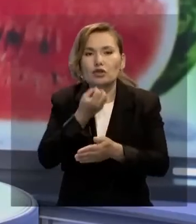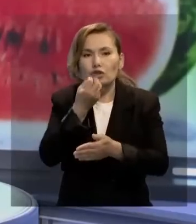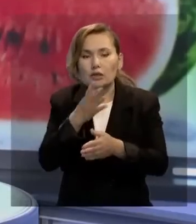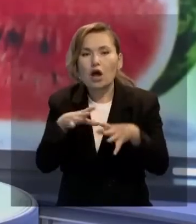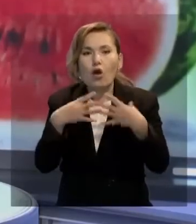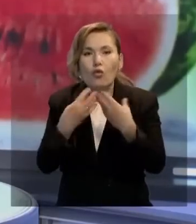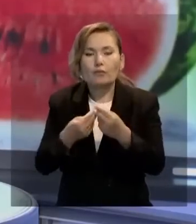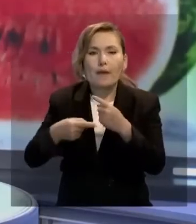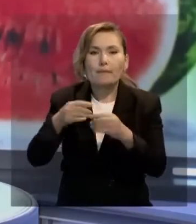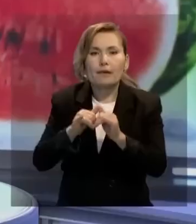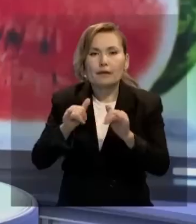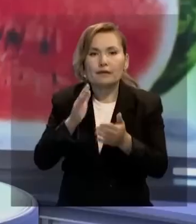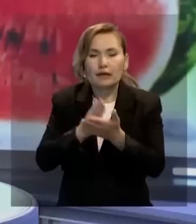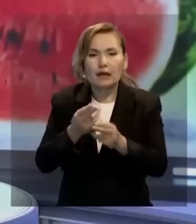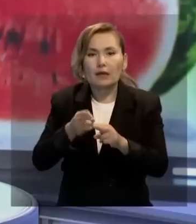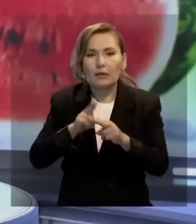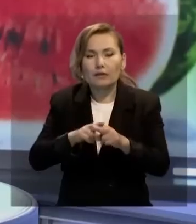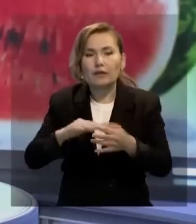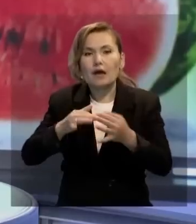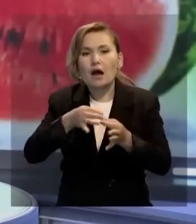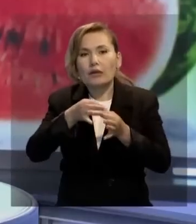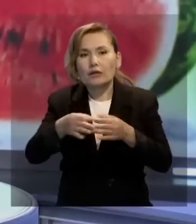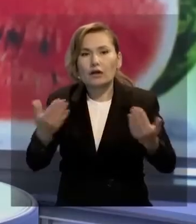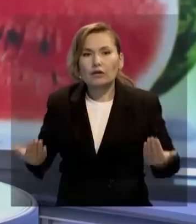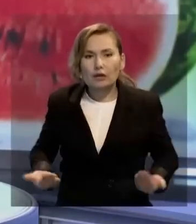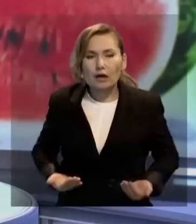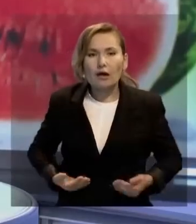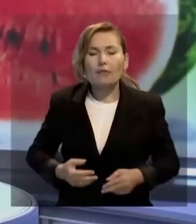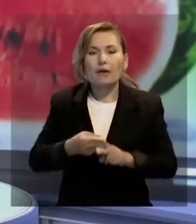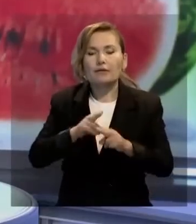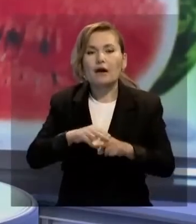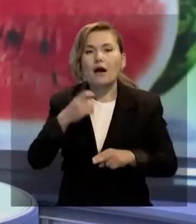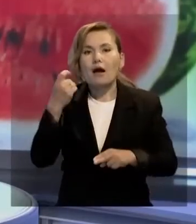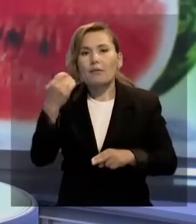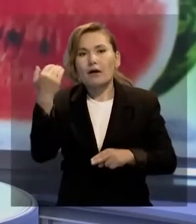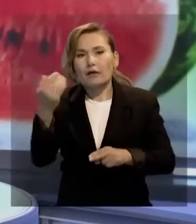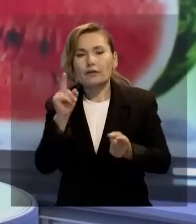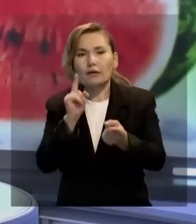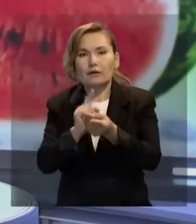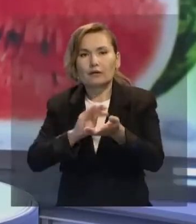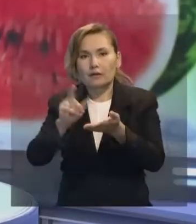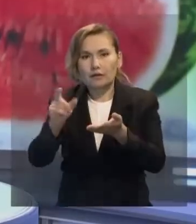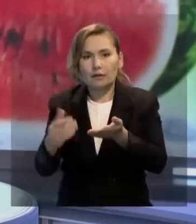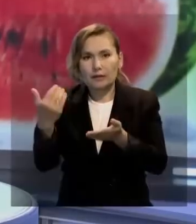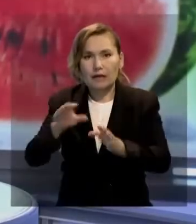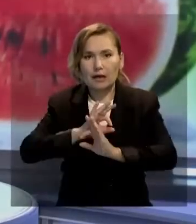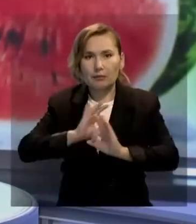отбасылар бар. Солардың бірі шыңғырлау елді мекенде тұрат. Бағбанмен аймақтағы тілшіміз тілдесіп қайтты.